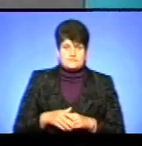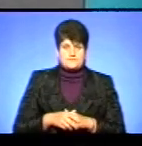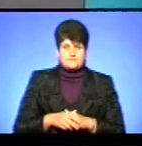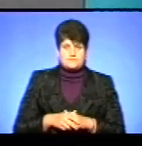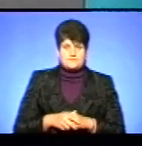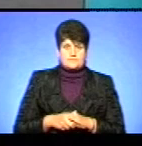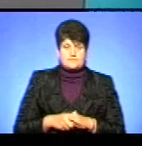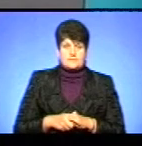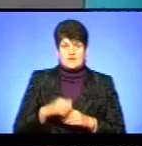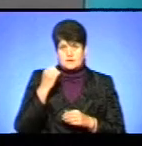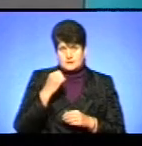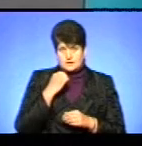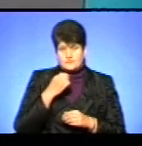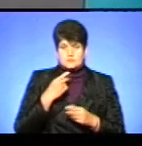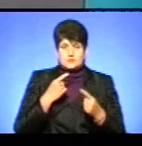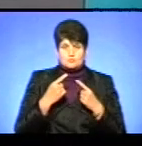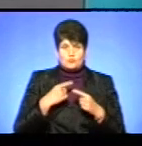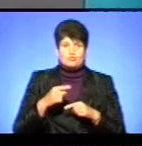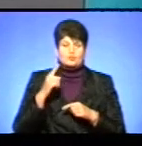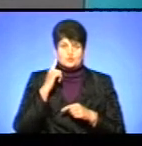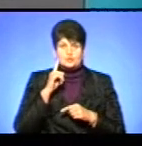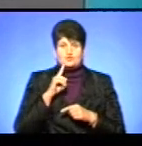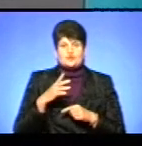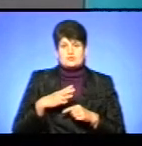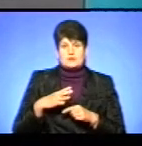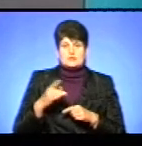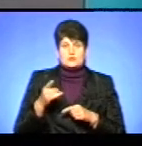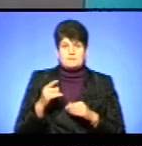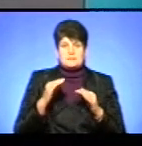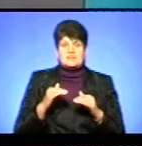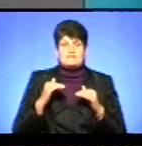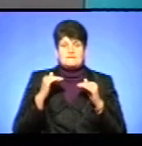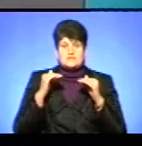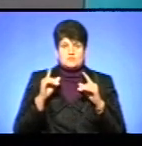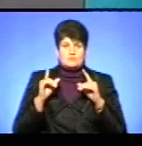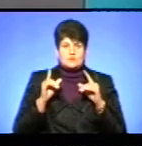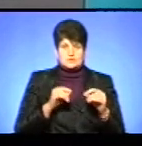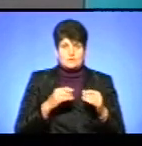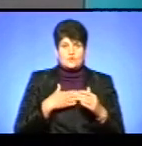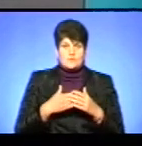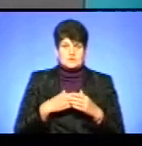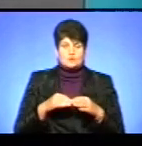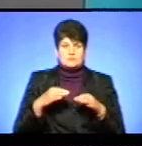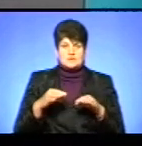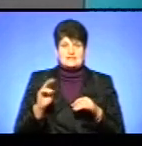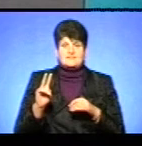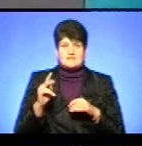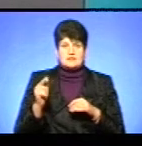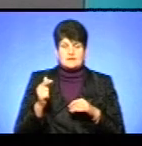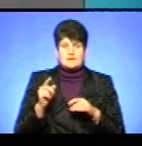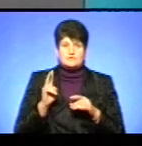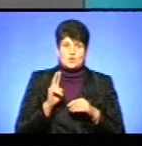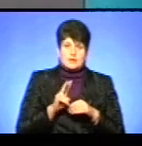Дякую вам за розмову. Почули ми, що чекає тернополян підвищення проїзду в громадському транспорті на 2 гривні, як в